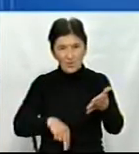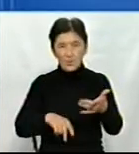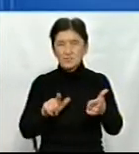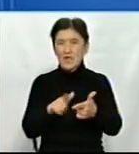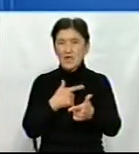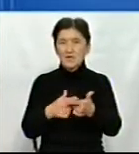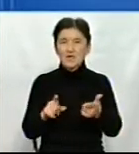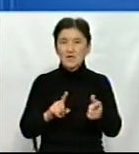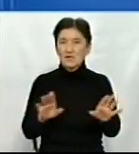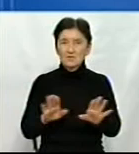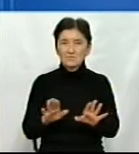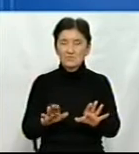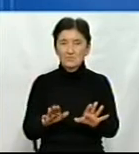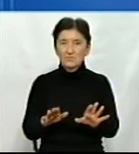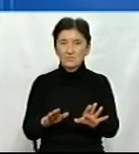реалізувати її на ринку?